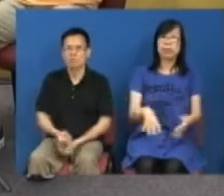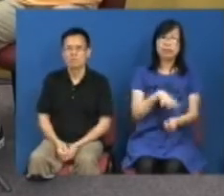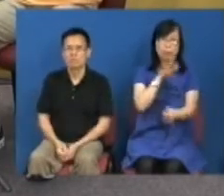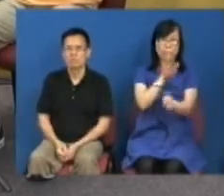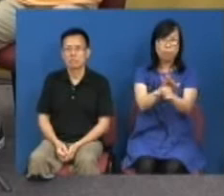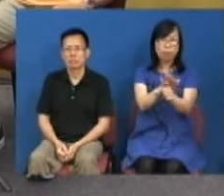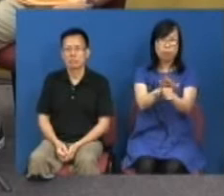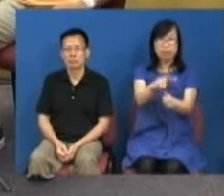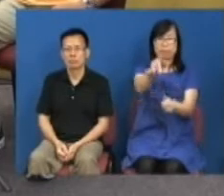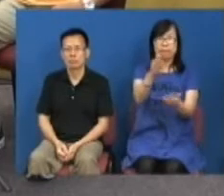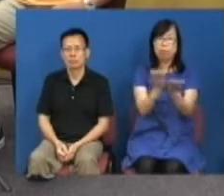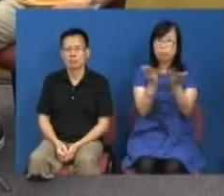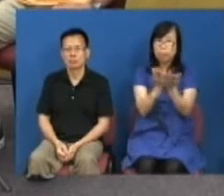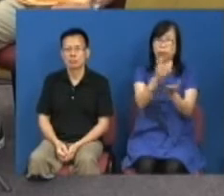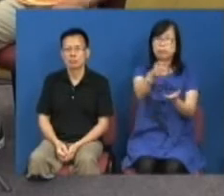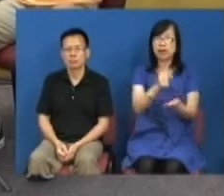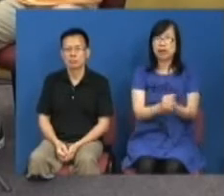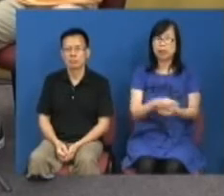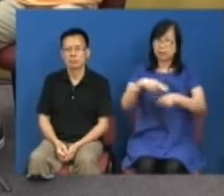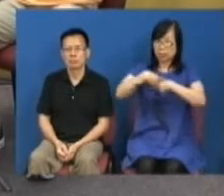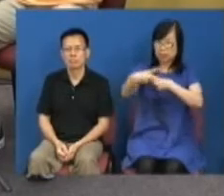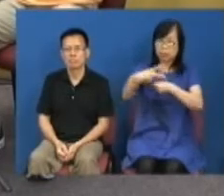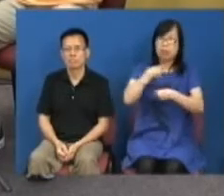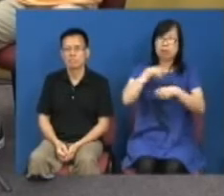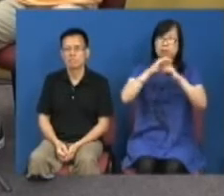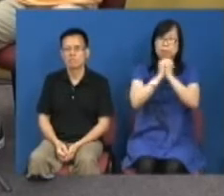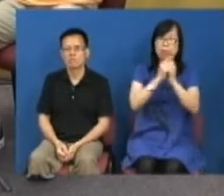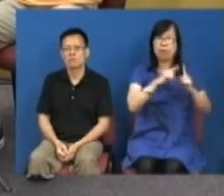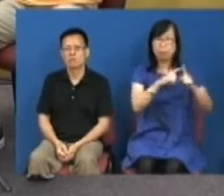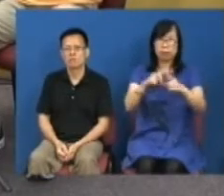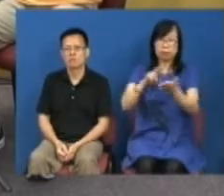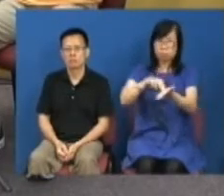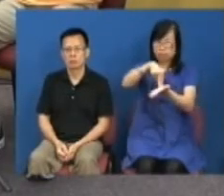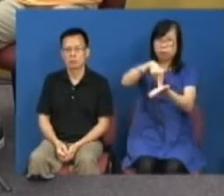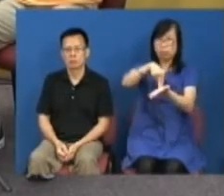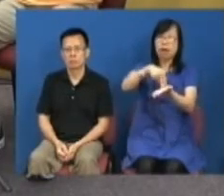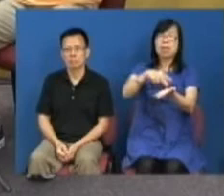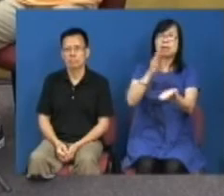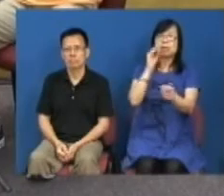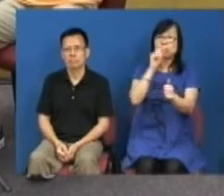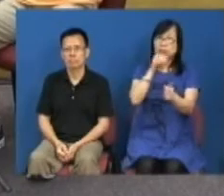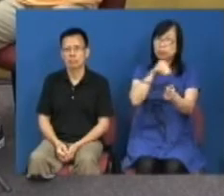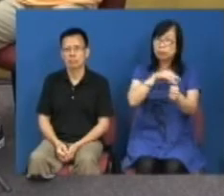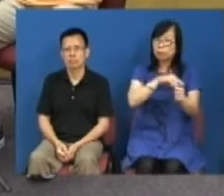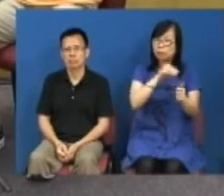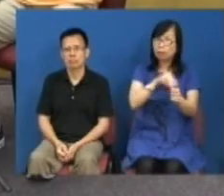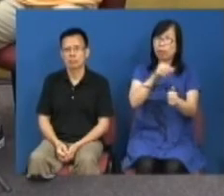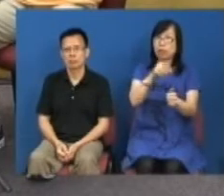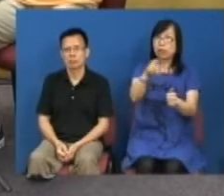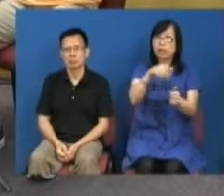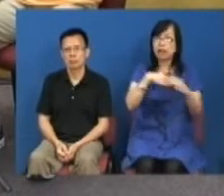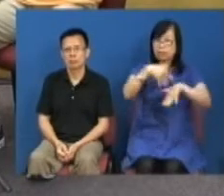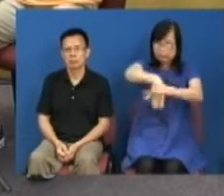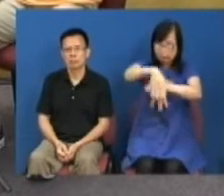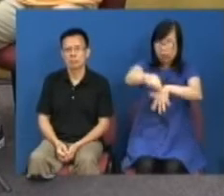这两个字是可圈可点第二要求民阵作为主办单位要确保在整个游行的期间